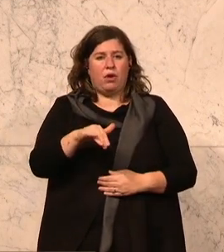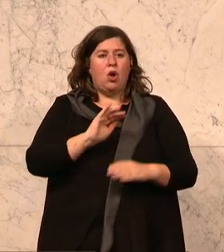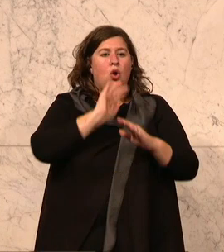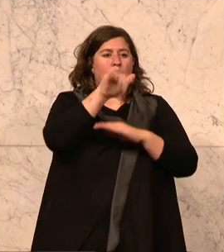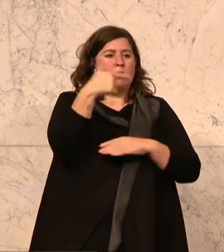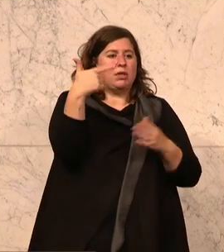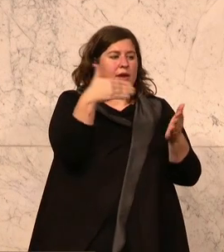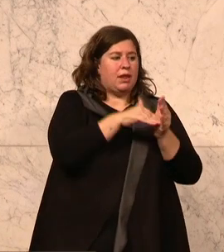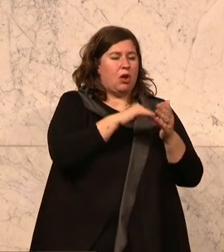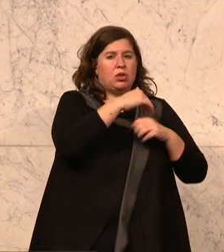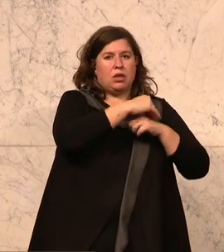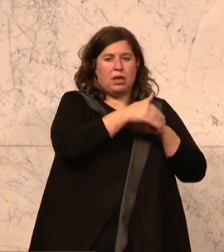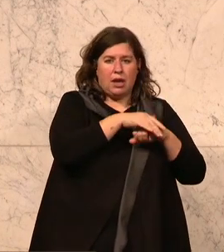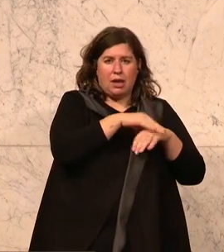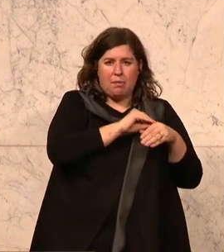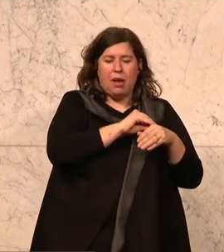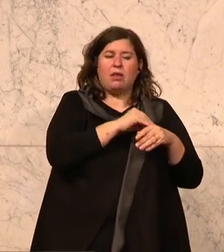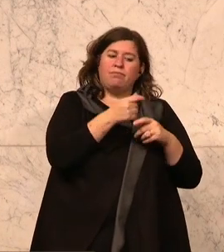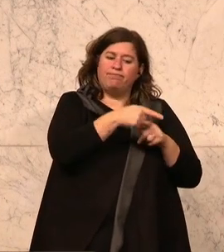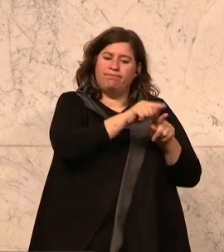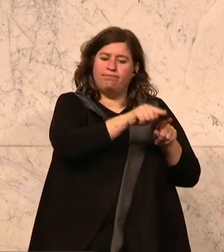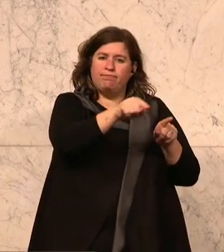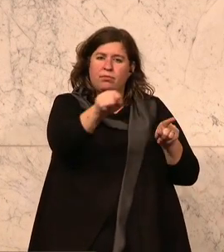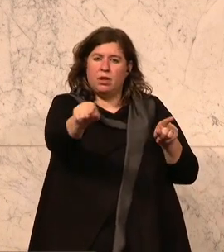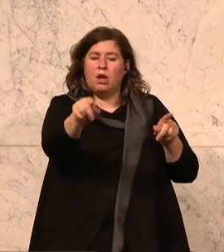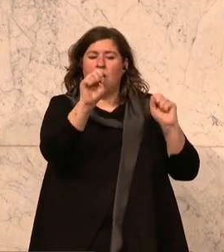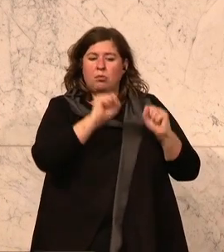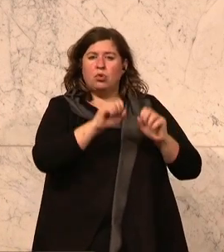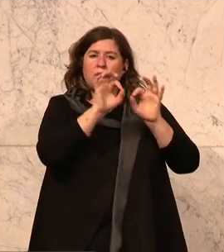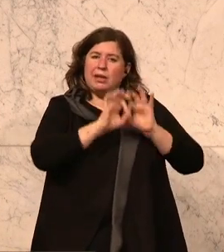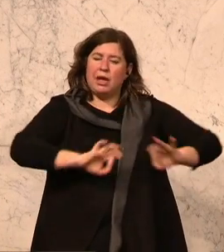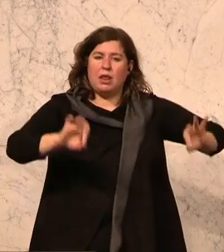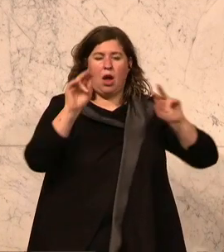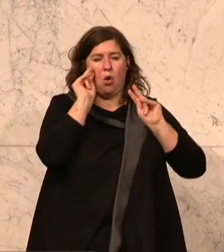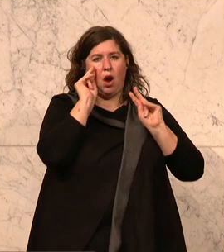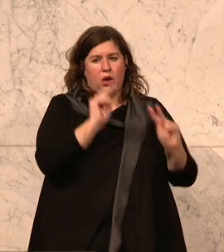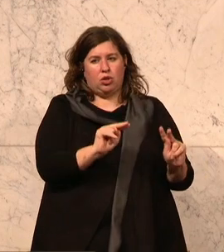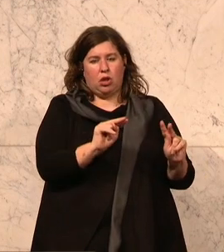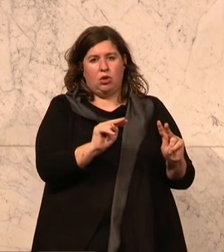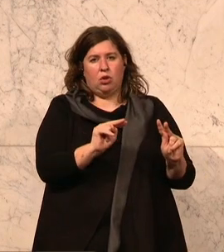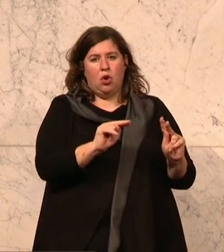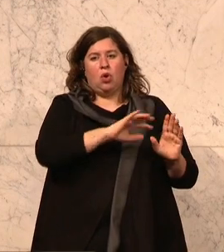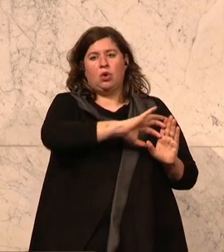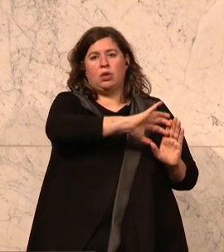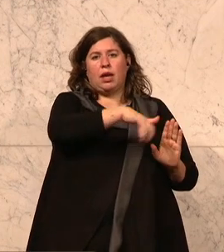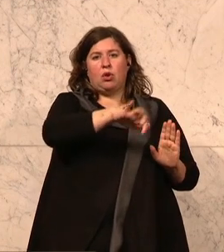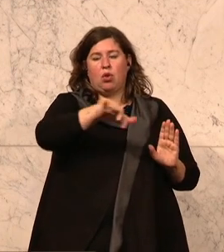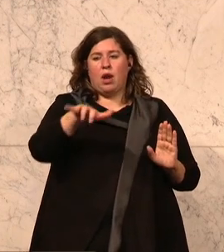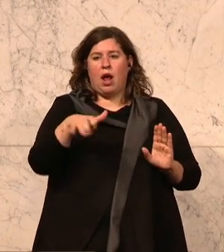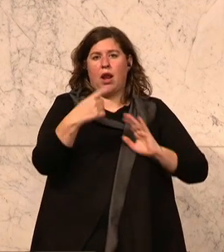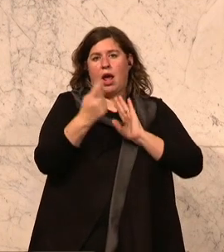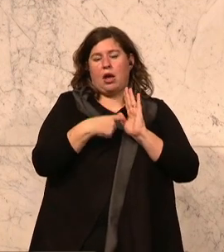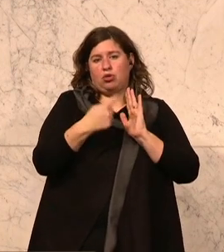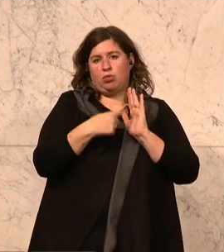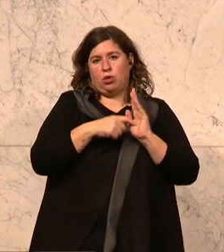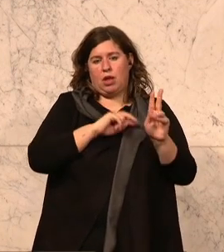Österreich wird es in ein paar Fällen auch notwendig sein, sich dies besonders anzusehen und den regionalen Ansprüchen gerecht zu